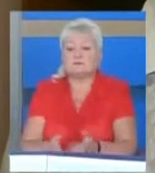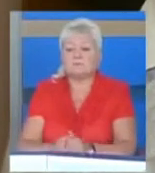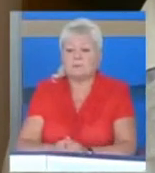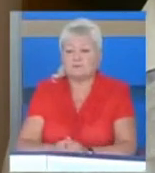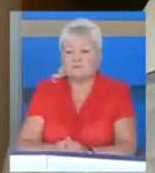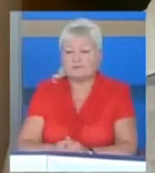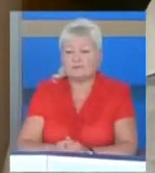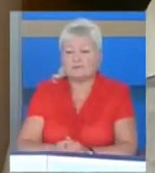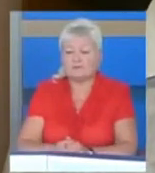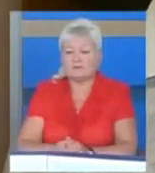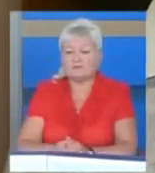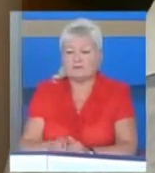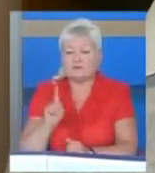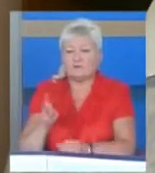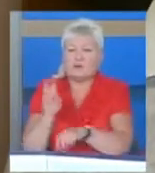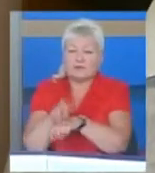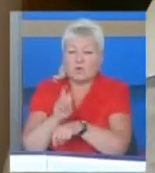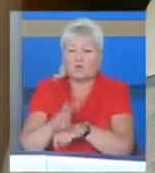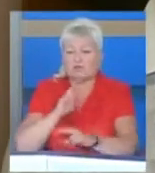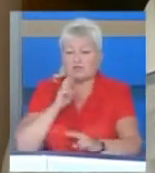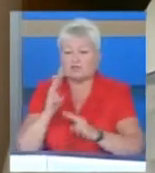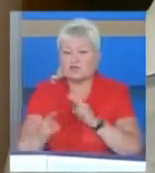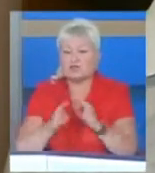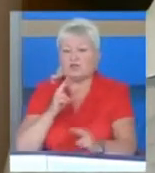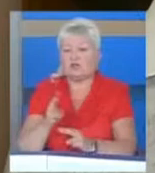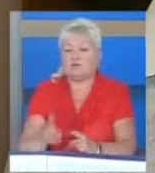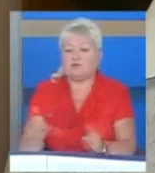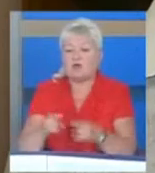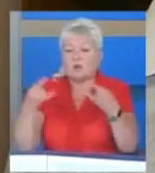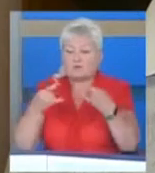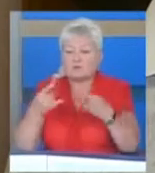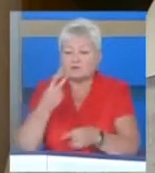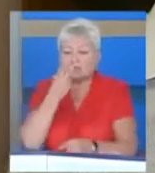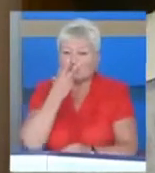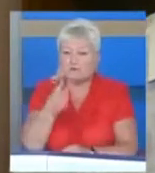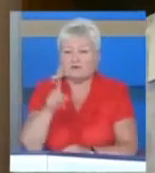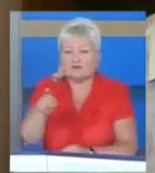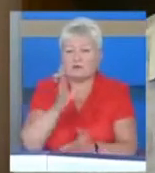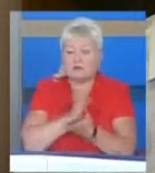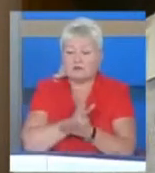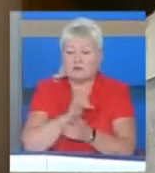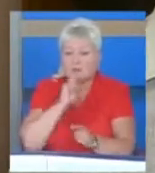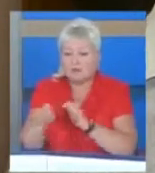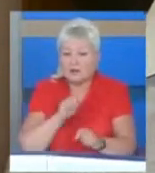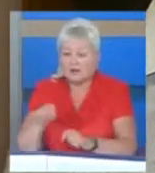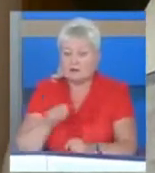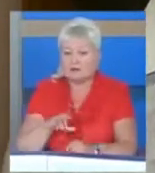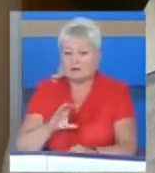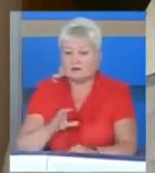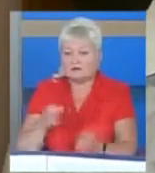приходять до мене, жаліються, що по телевізору дивляться, що там нагороджують спортсменів